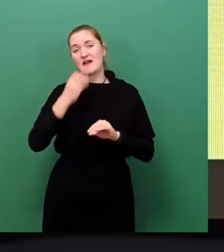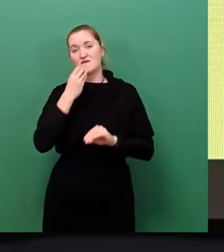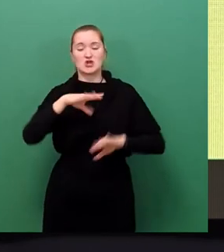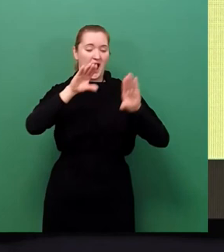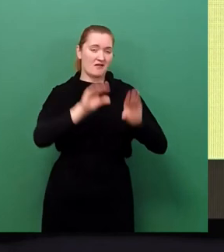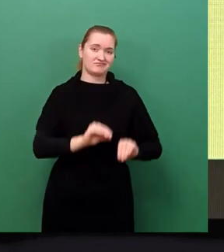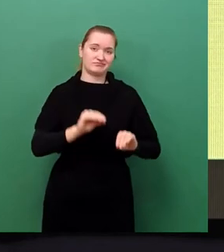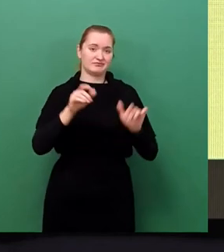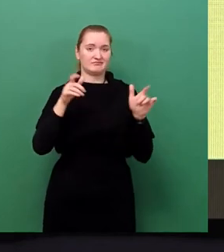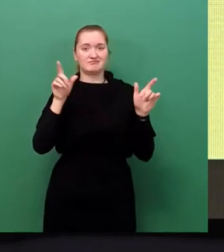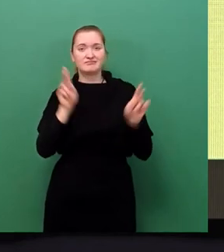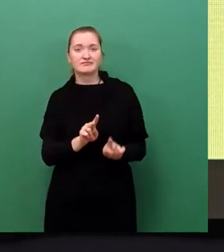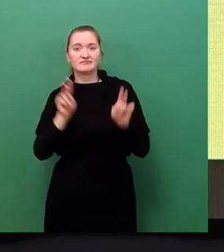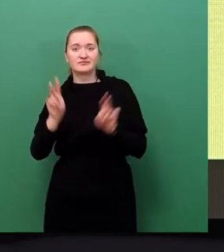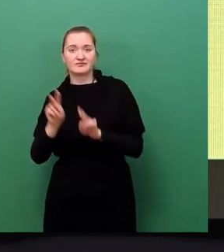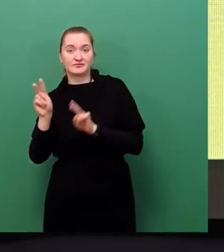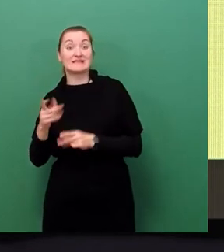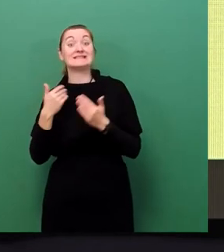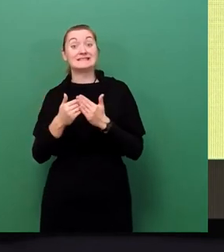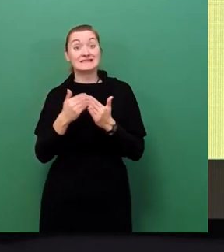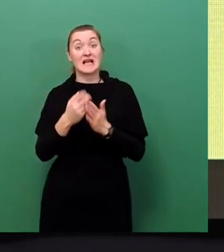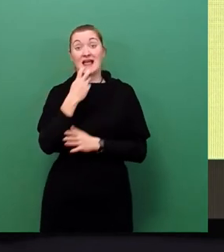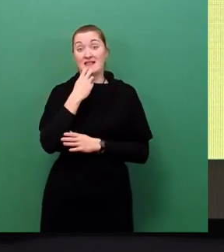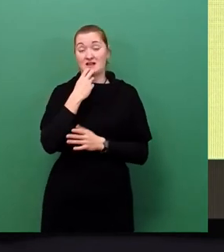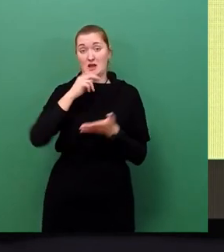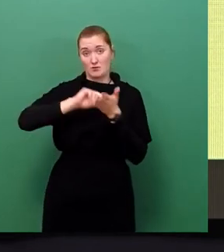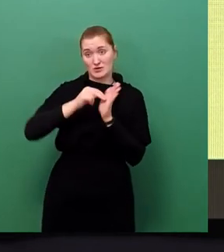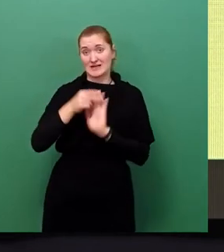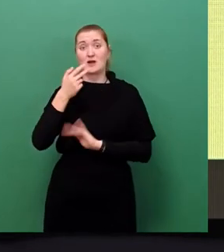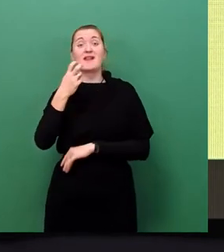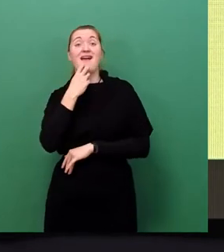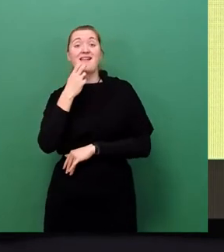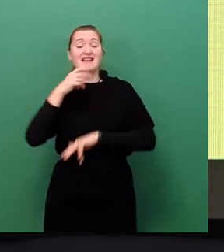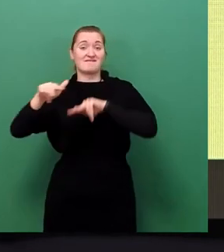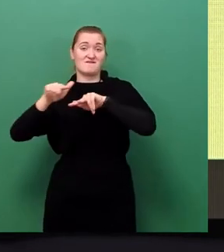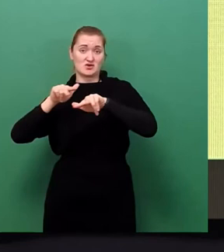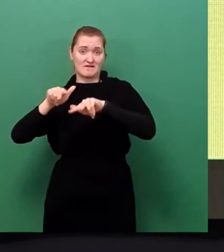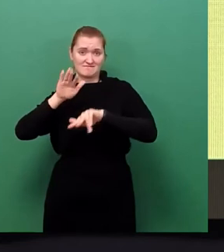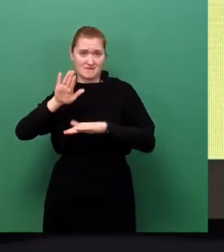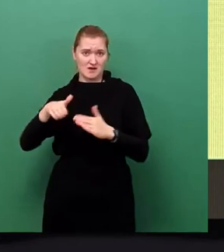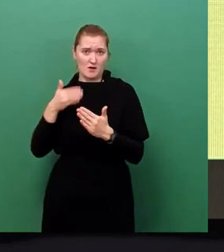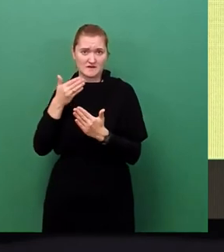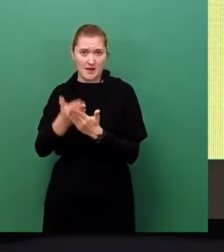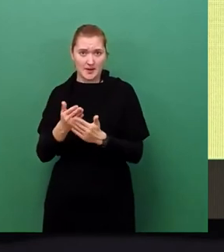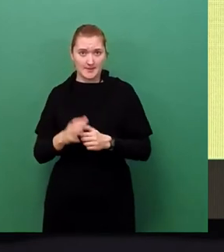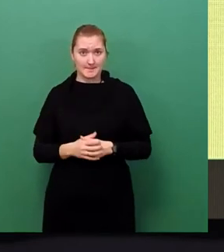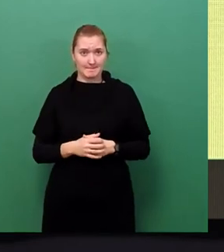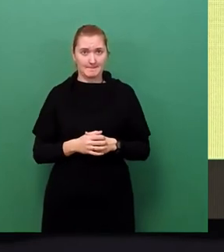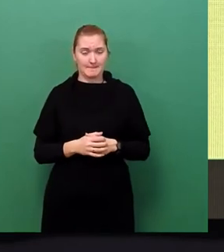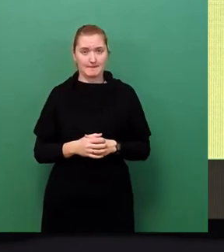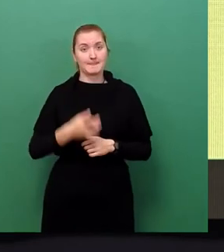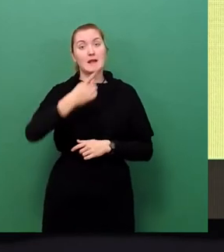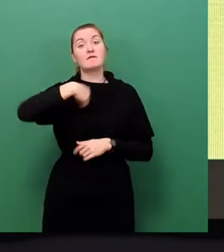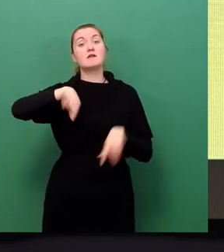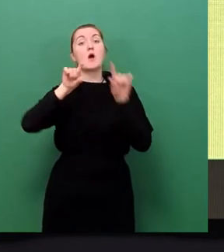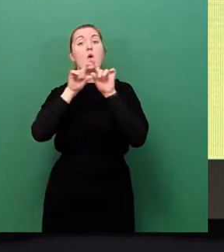von Energiepolitik und Energiewirtschaft als solches ist. Wir werden mit unserem Unternehmen, mit